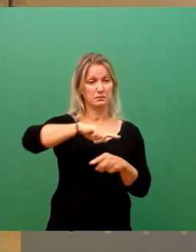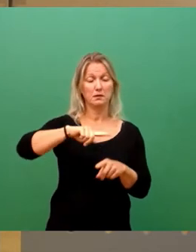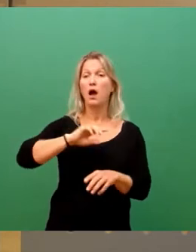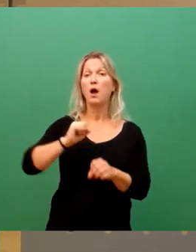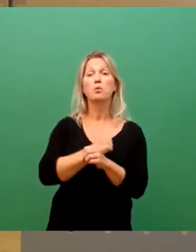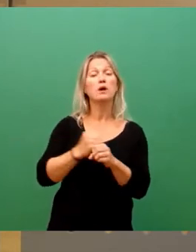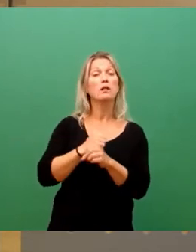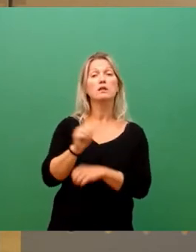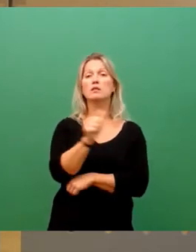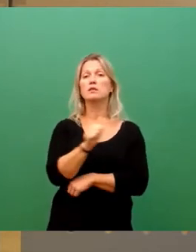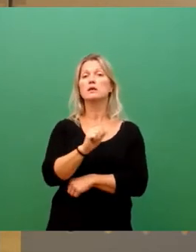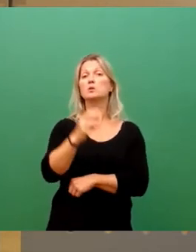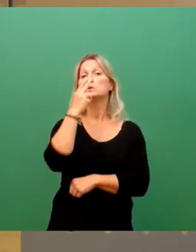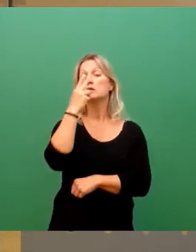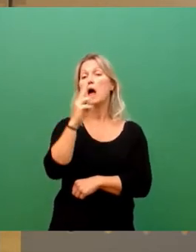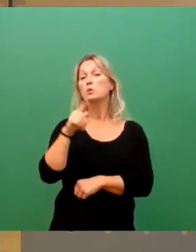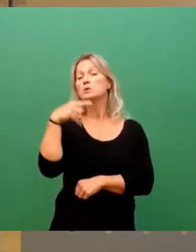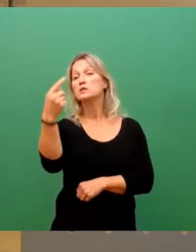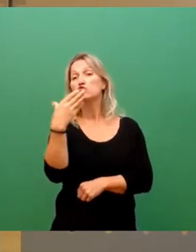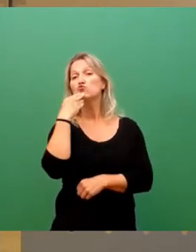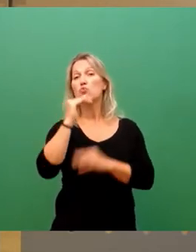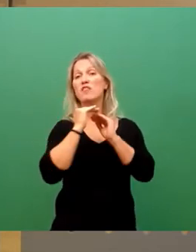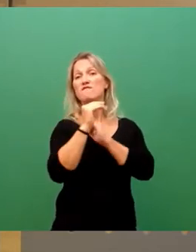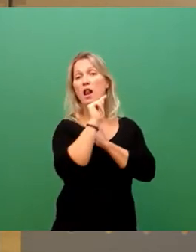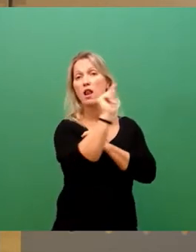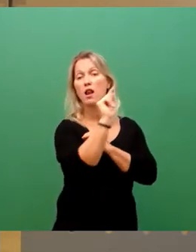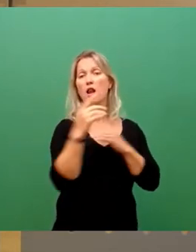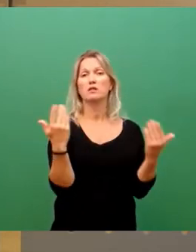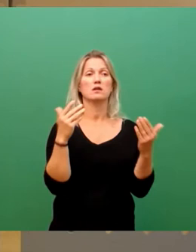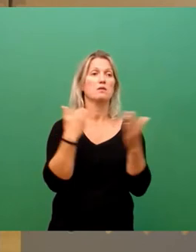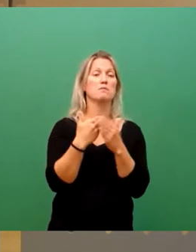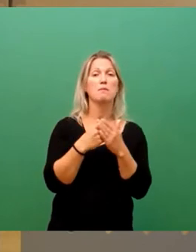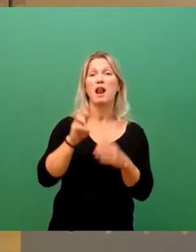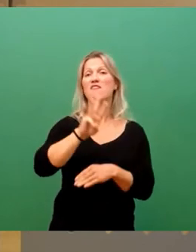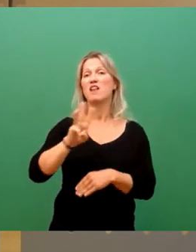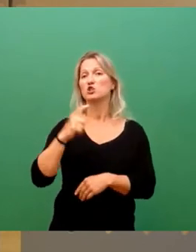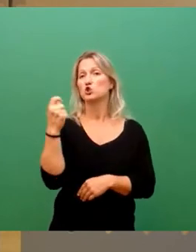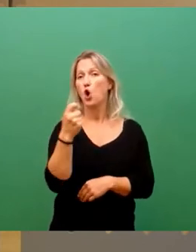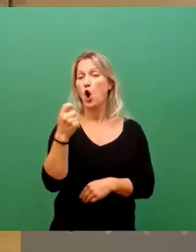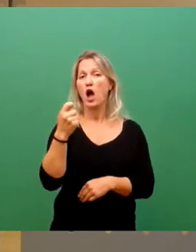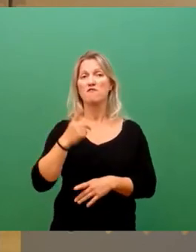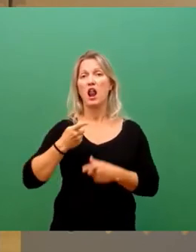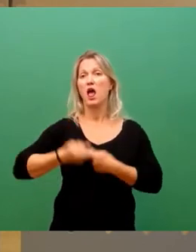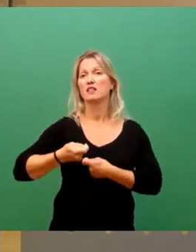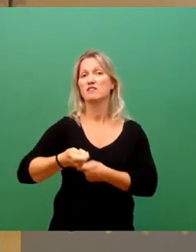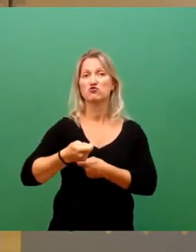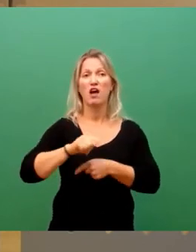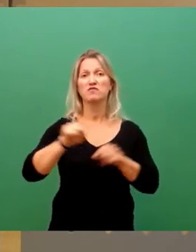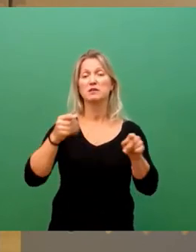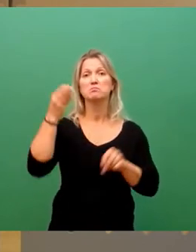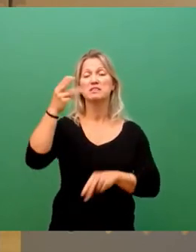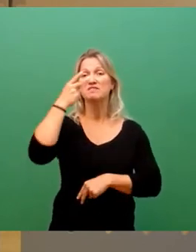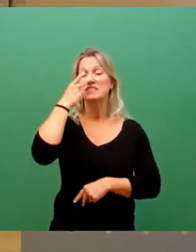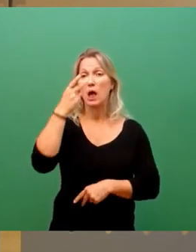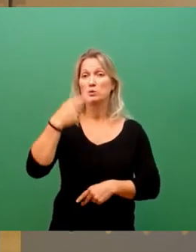Konsequenzen hat für Schönfeld oder auch für Wilschdorf, die Landwirtschaft, bitte ich darum und